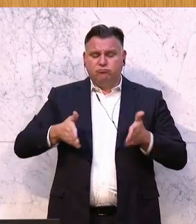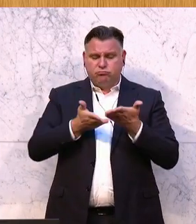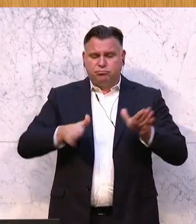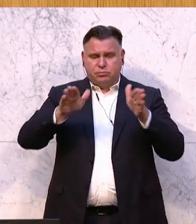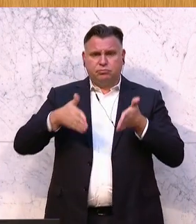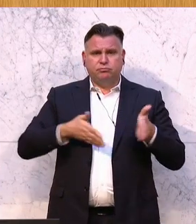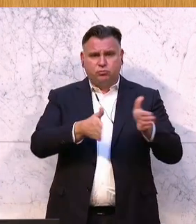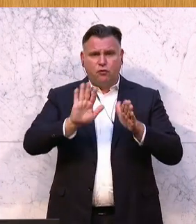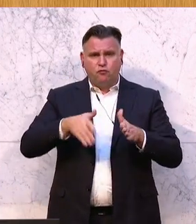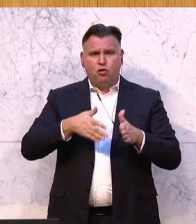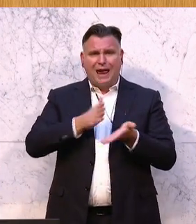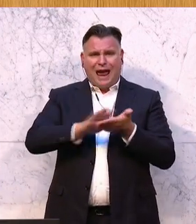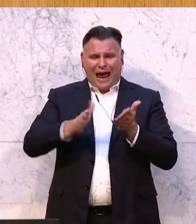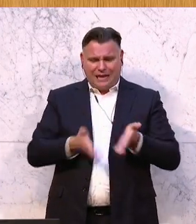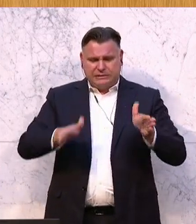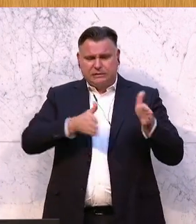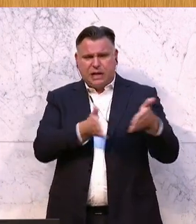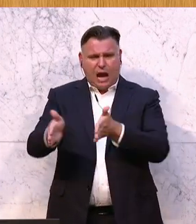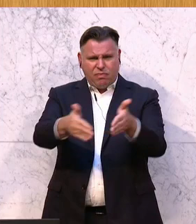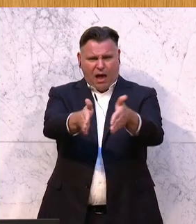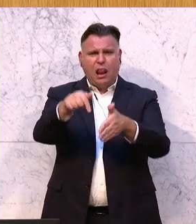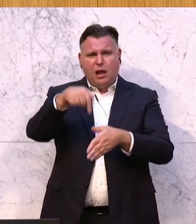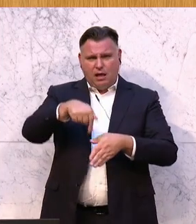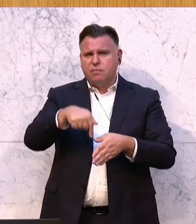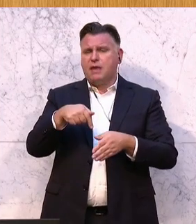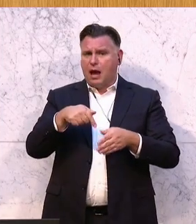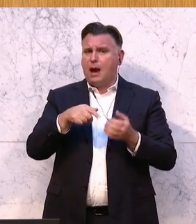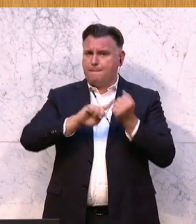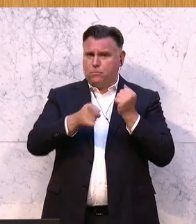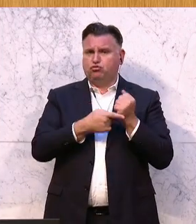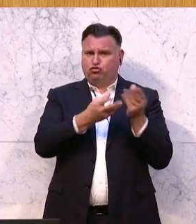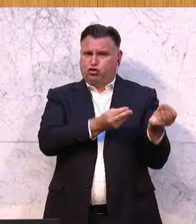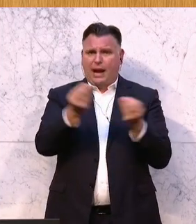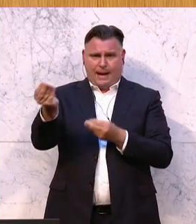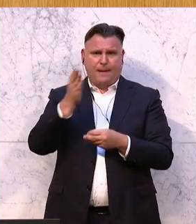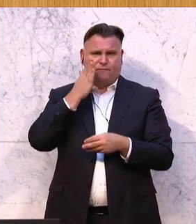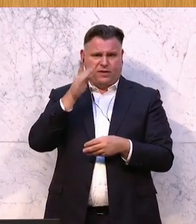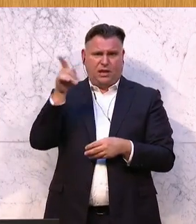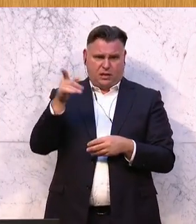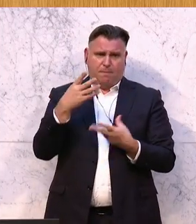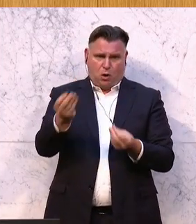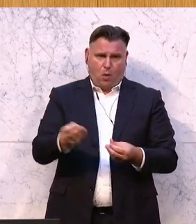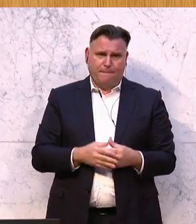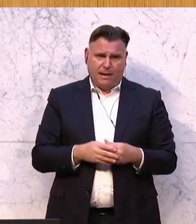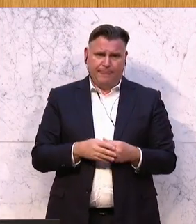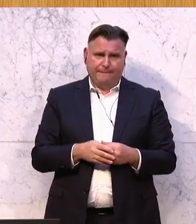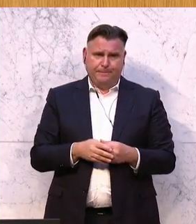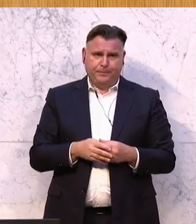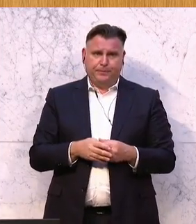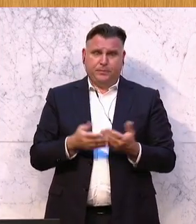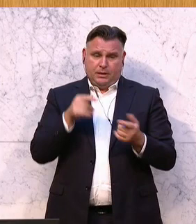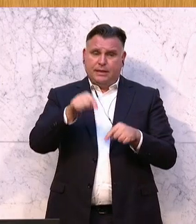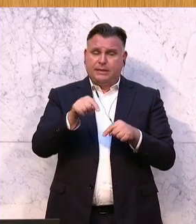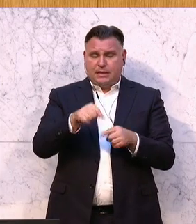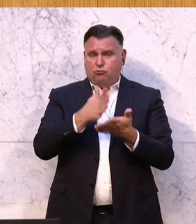Projekt. All die werden aus dem Sportbudget mitfinanziert. Und all das ist ein wesentlicher Punkt, um hier